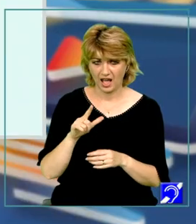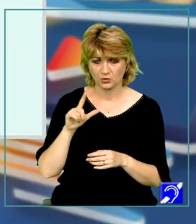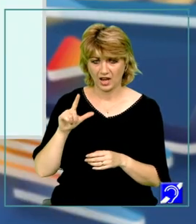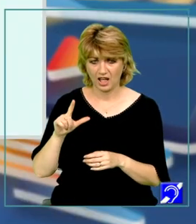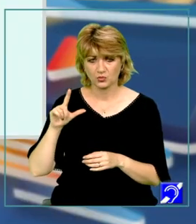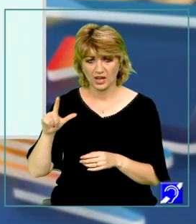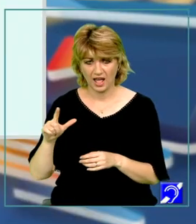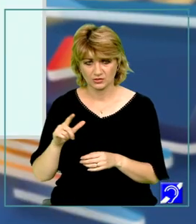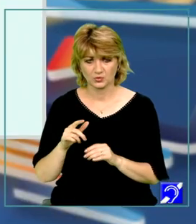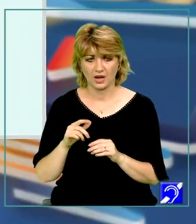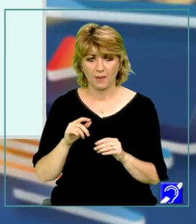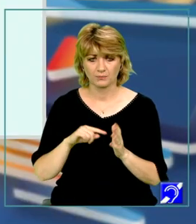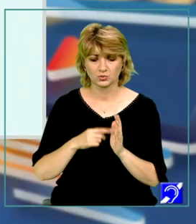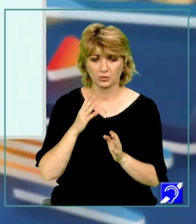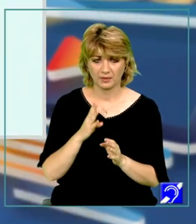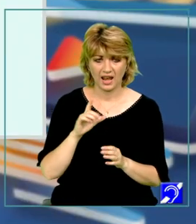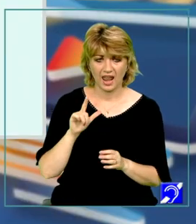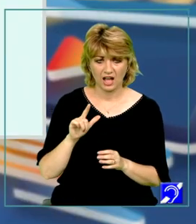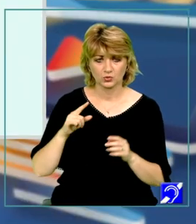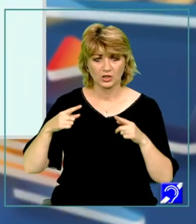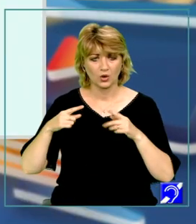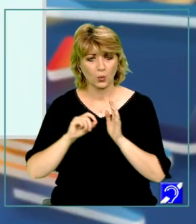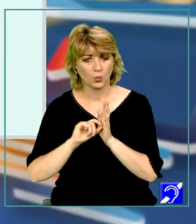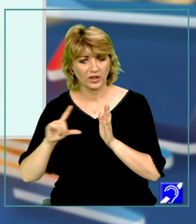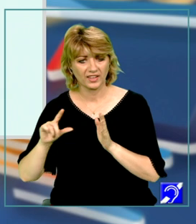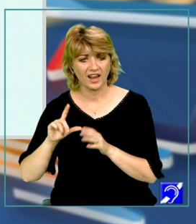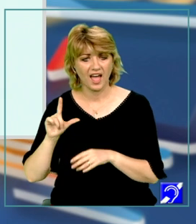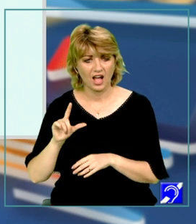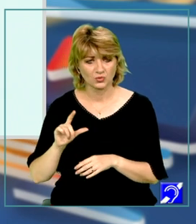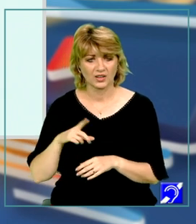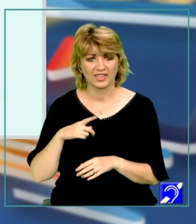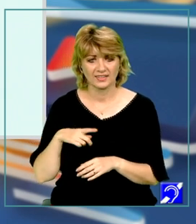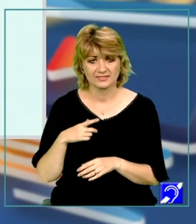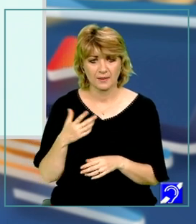latură, latură, la punctul B, latură, unghi, latură, este.